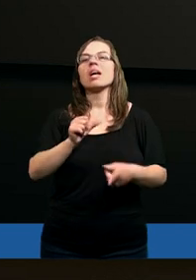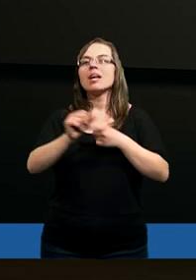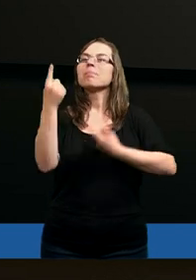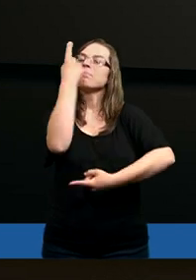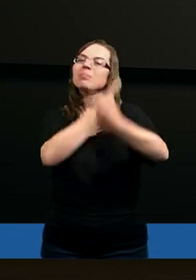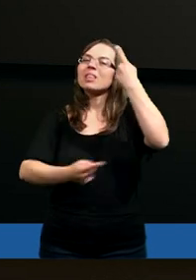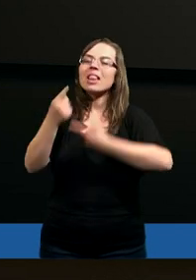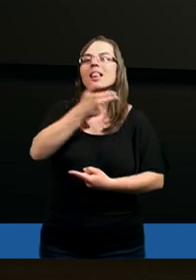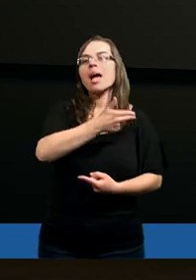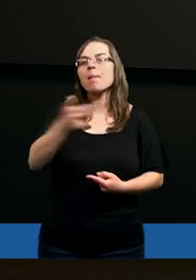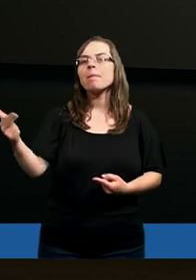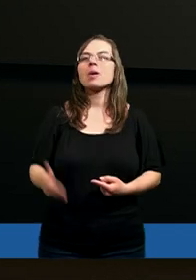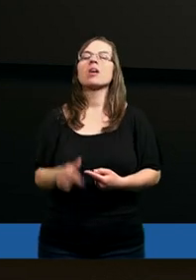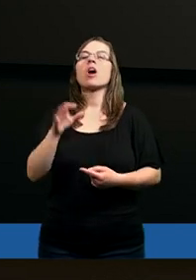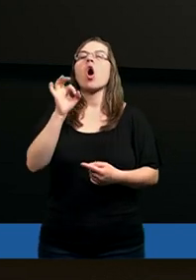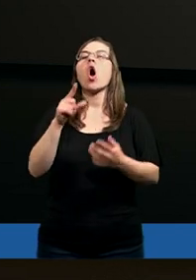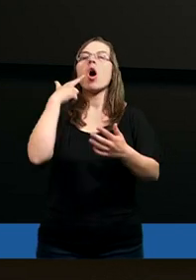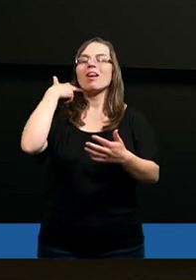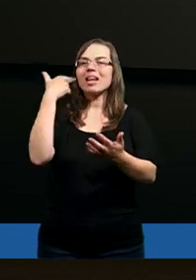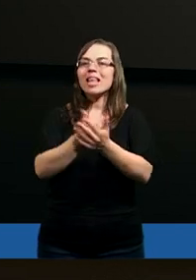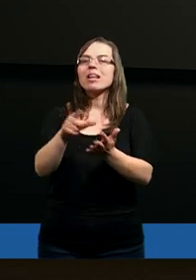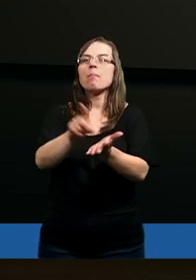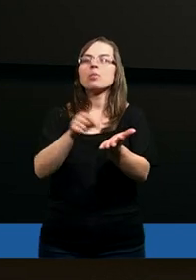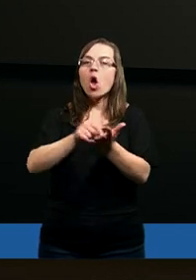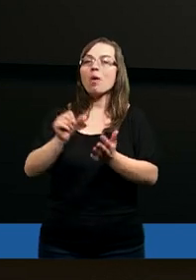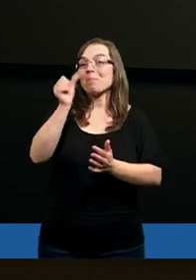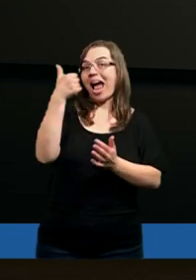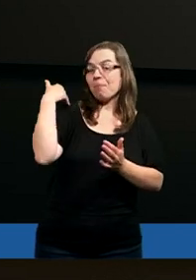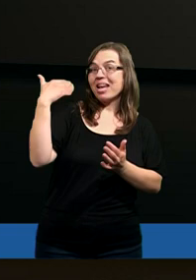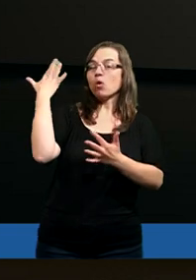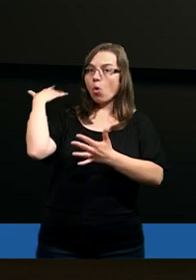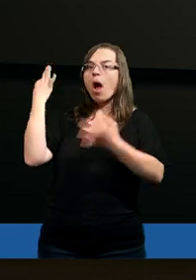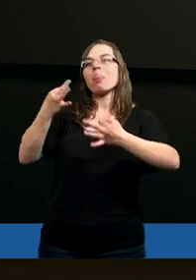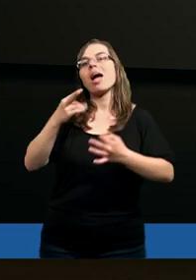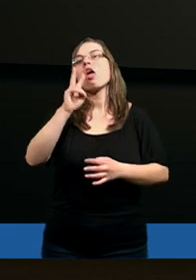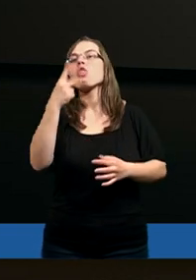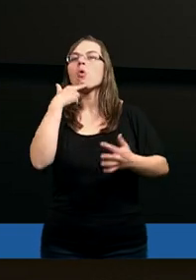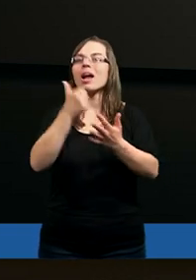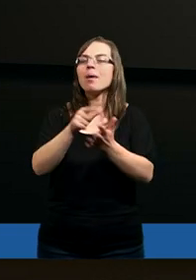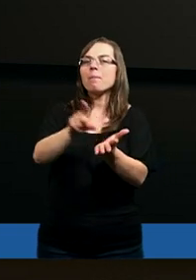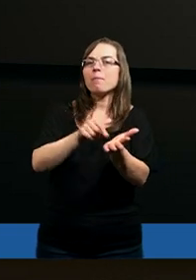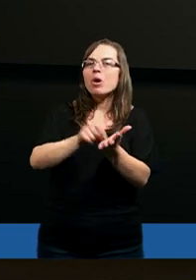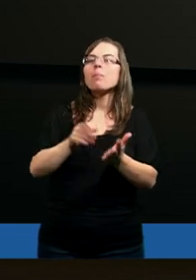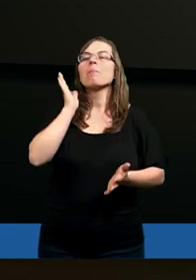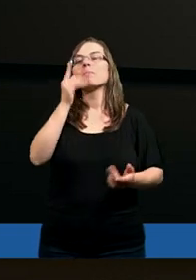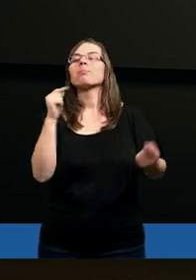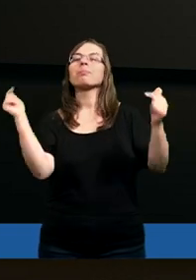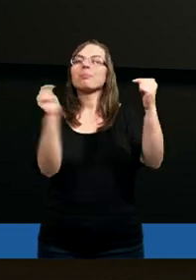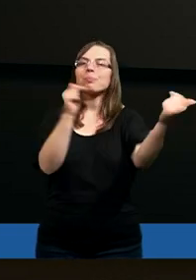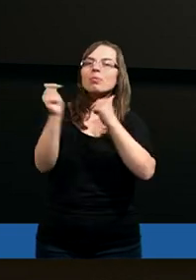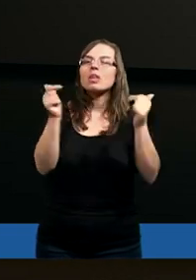listy Piotra, teraz rozważamy drugi list Piotra i tak naprawdę poświęcimy dzisiejsze rozważanie